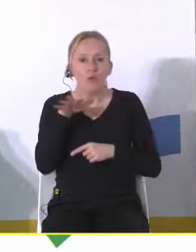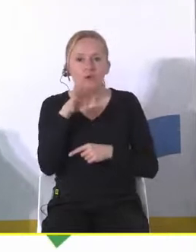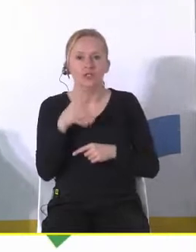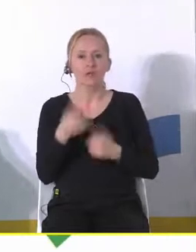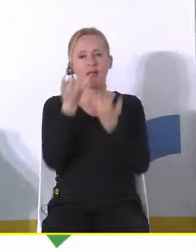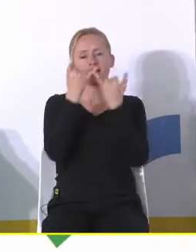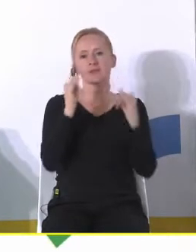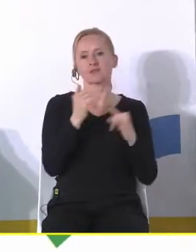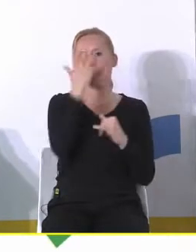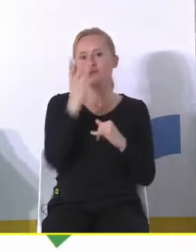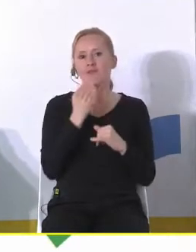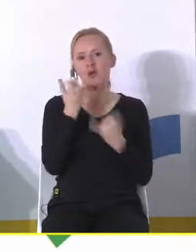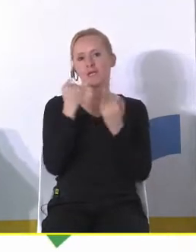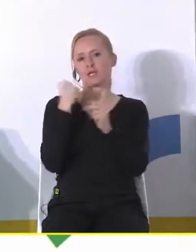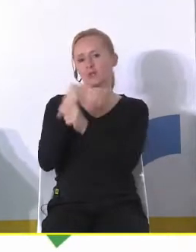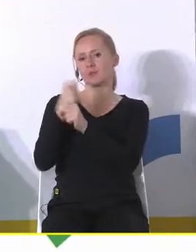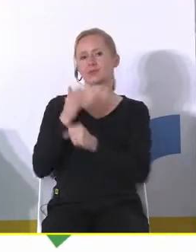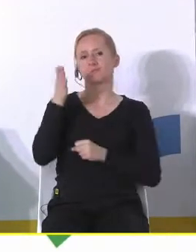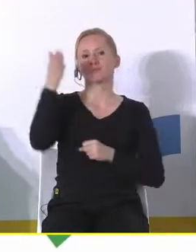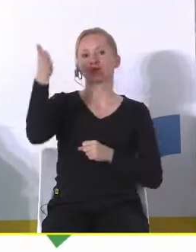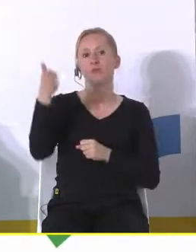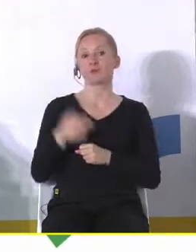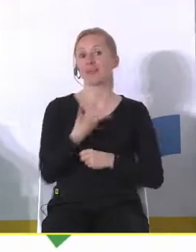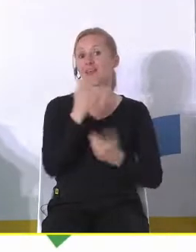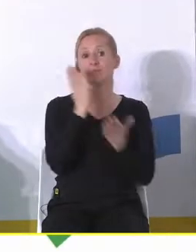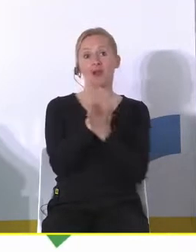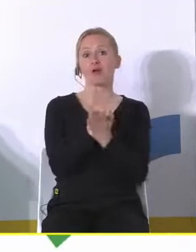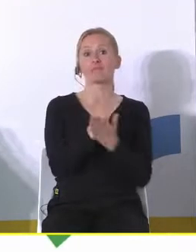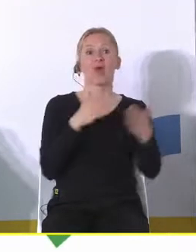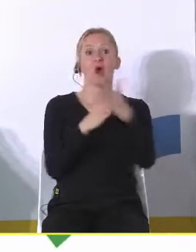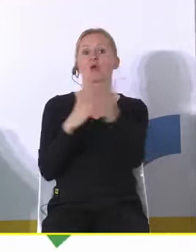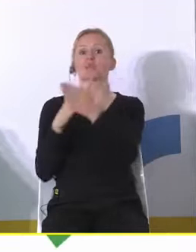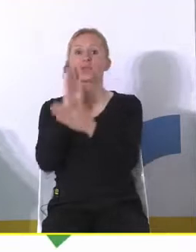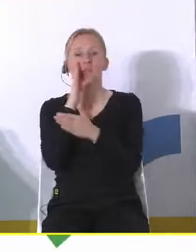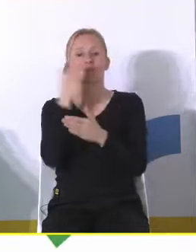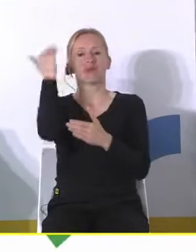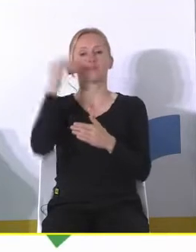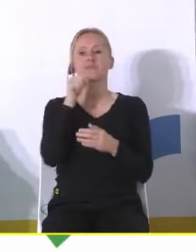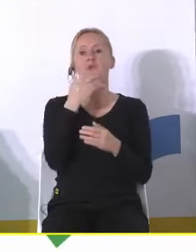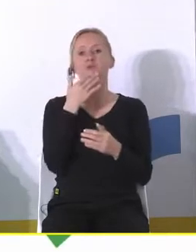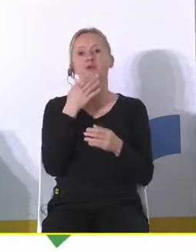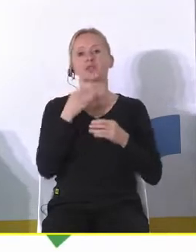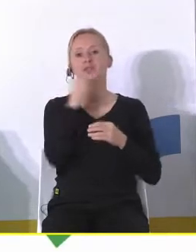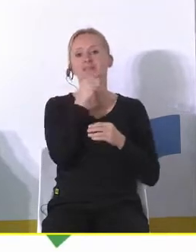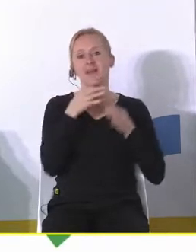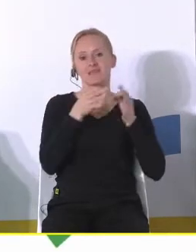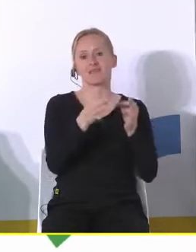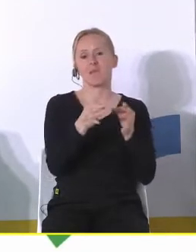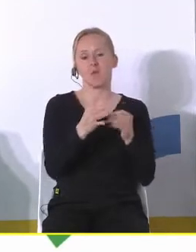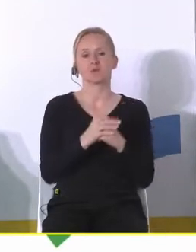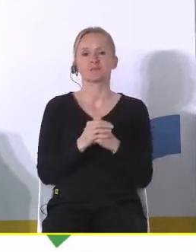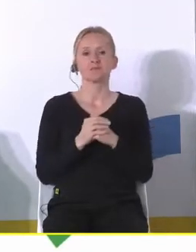zupełnie zaczyna inaczej pracować i nie stoi tak w remizie tej strażackiej jak ten wóz strażacki czyli takich przykładów mógłbym